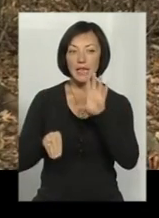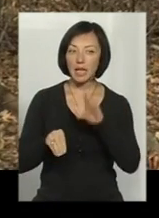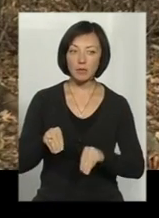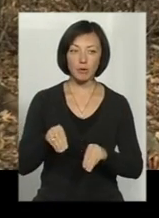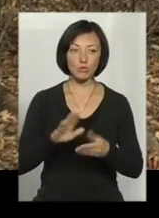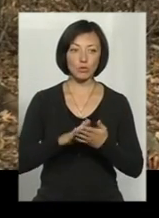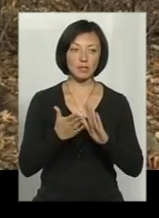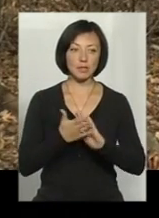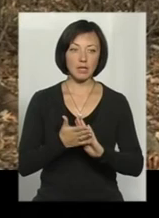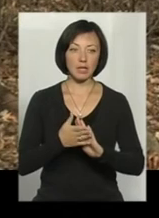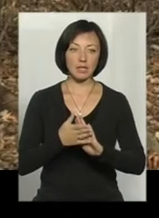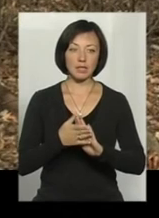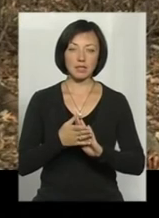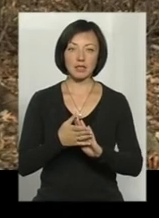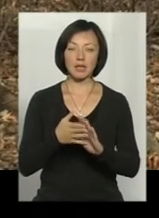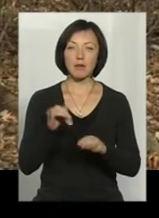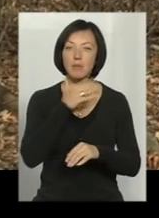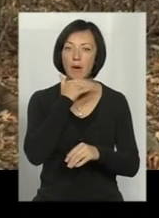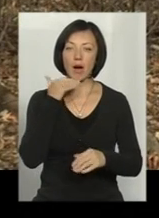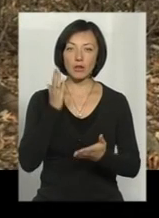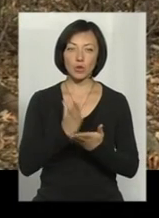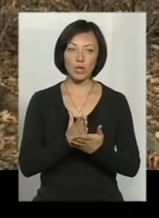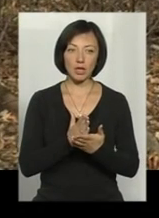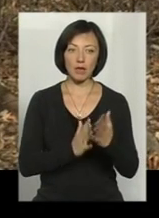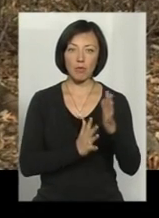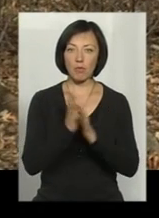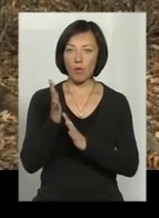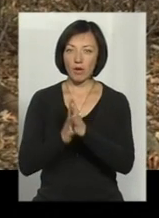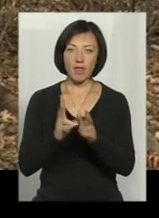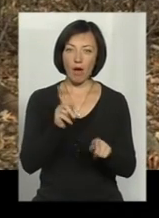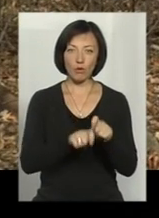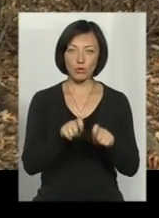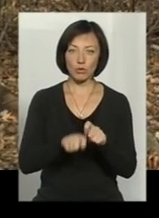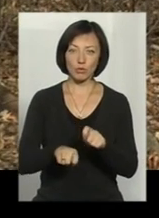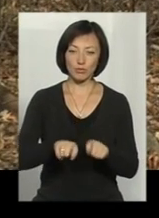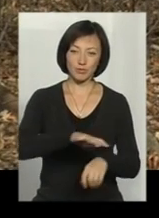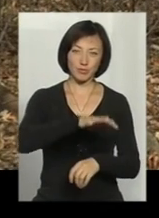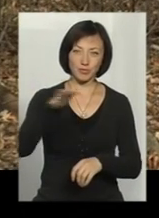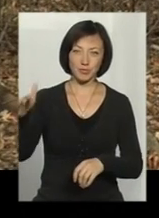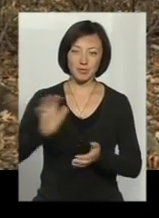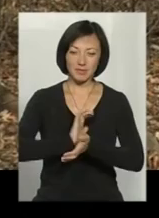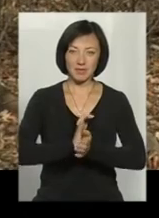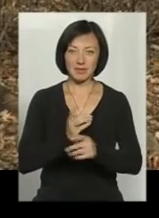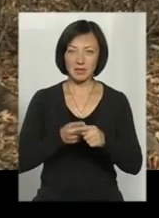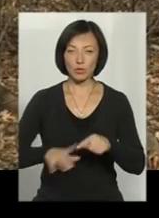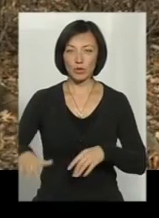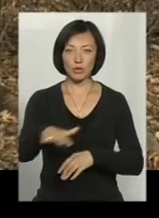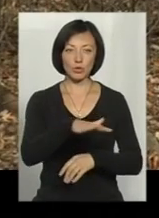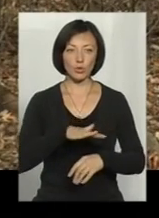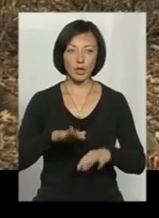засипані, і багато є порослі, яка неконтрольовано захарящує цю територію, і